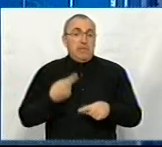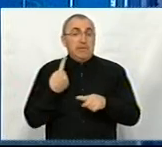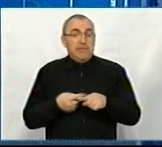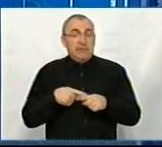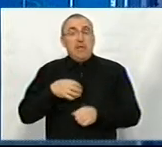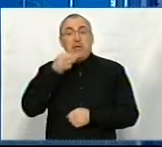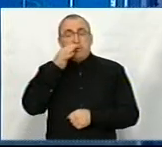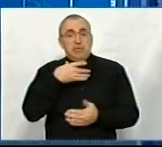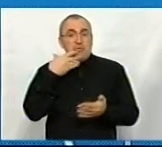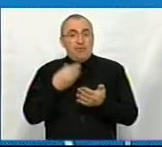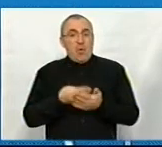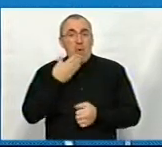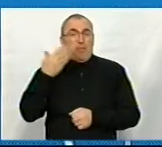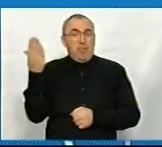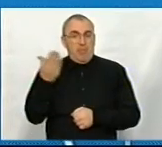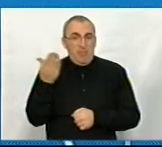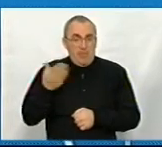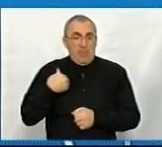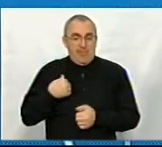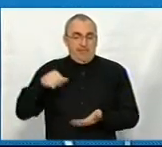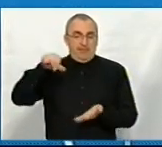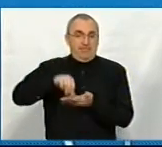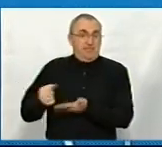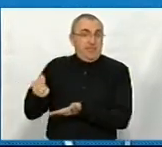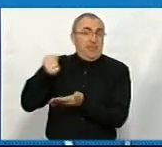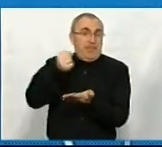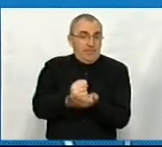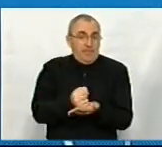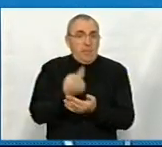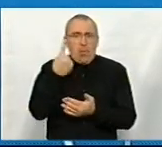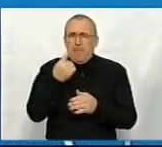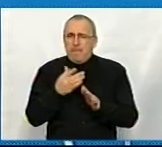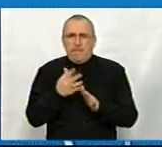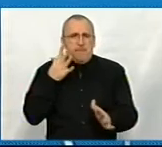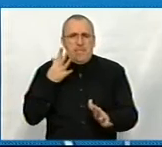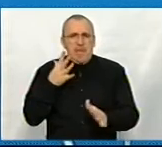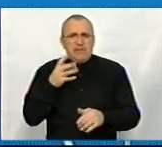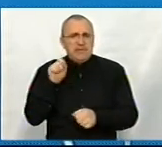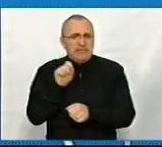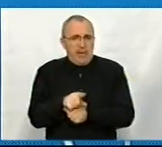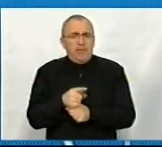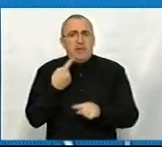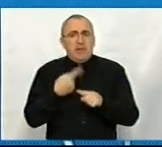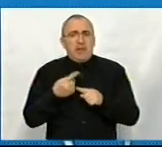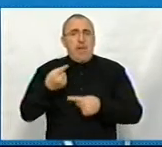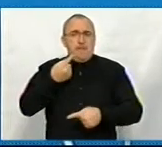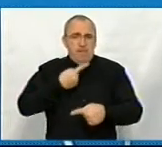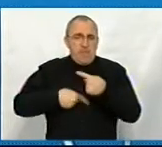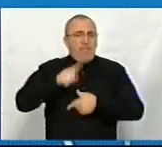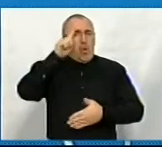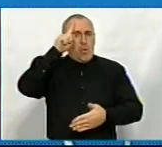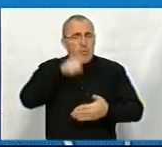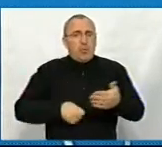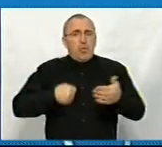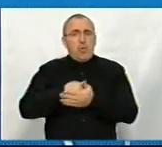я і сказав в своїй промові під час мого представлення, що одне з перших завдань – це є повернення довіри